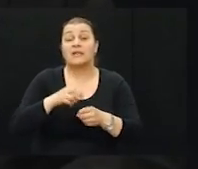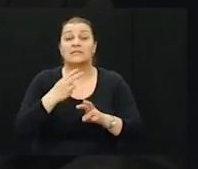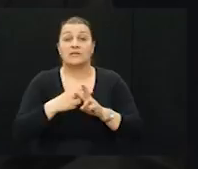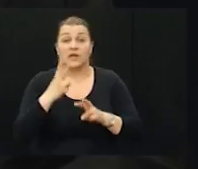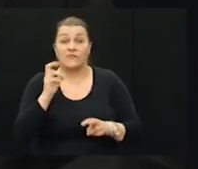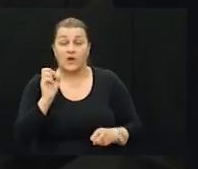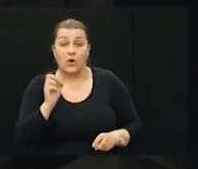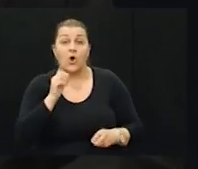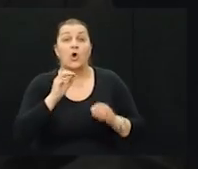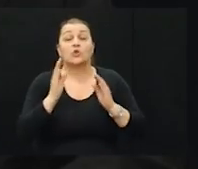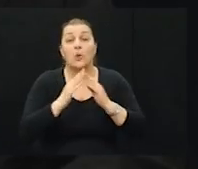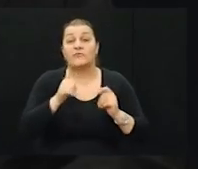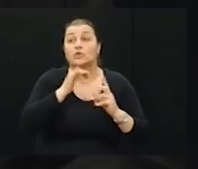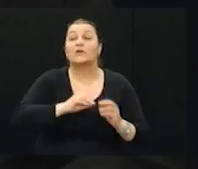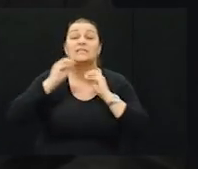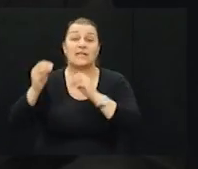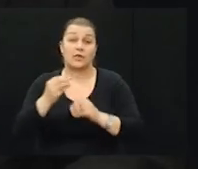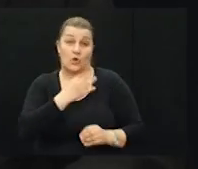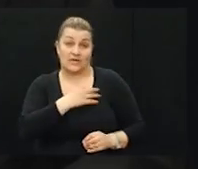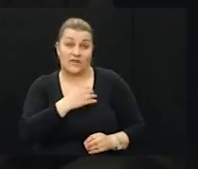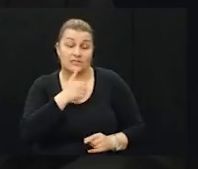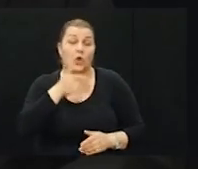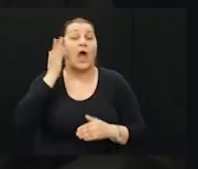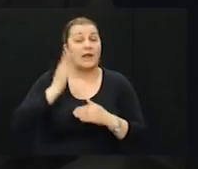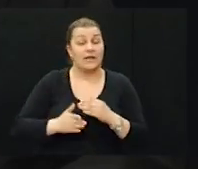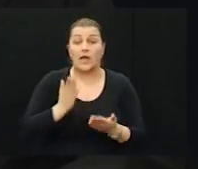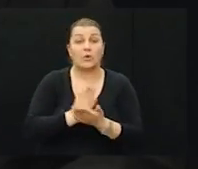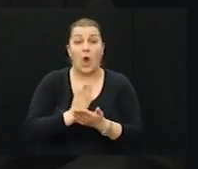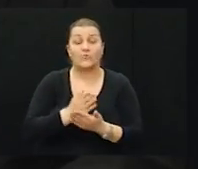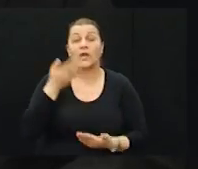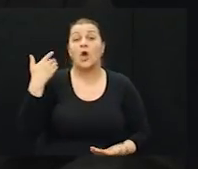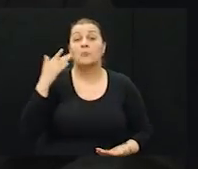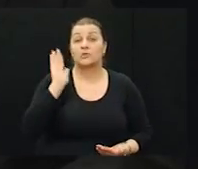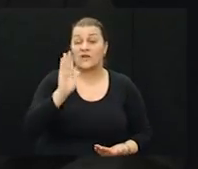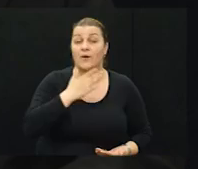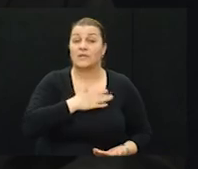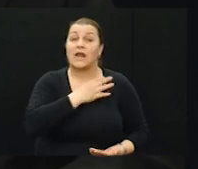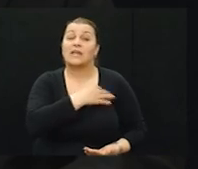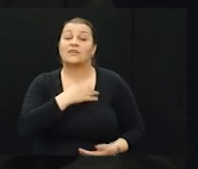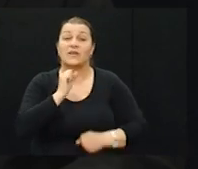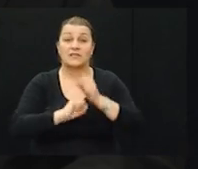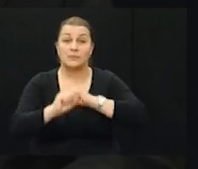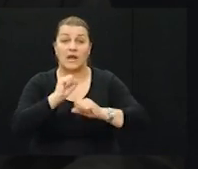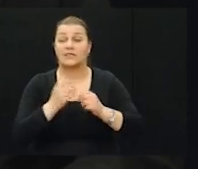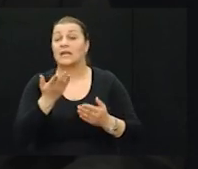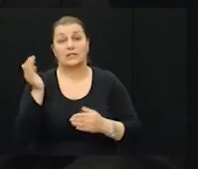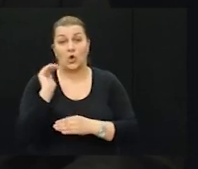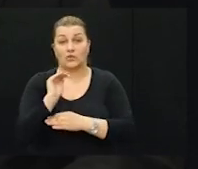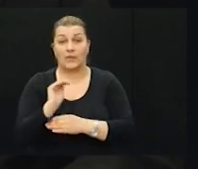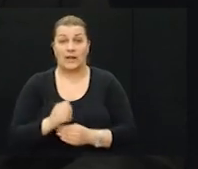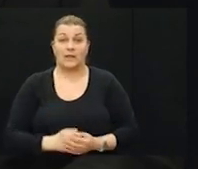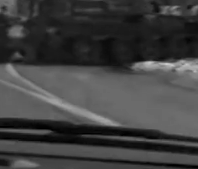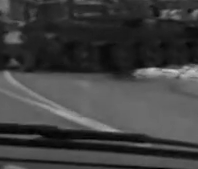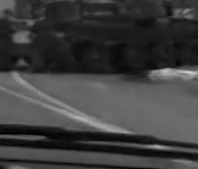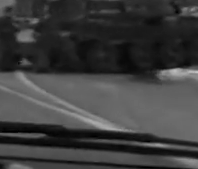vijeća obrane, domovinskoj i sredinoj Hrvatskoj. A na koncu, jasno, kao i uvijek, pozdrav vama, dragi hrvatski branjiteli, gdje god da